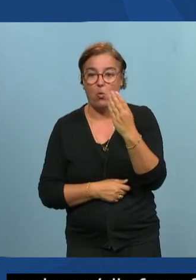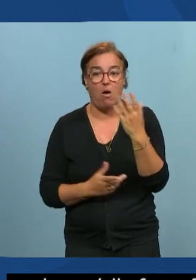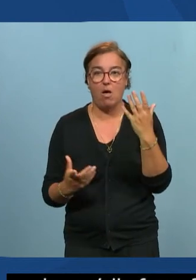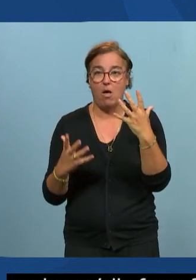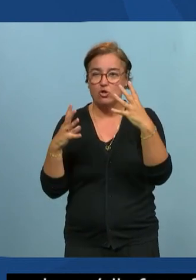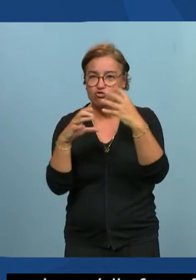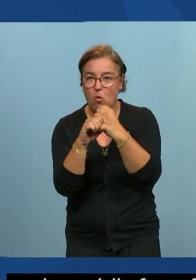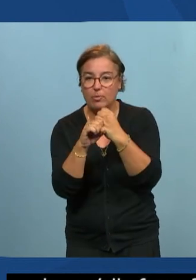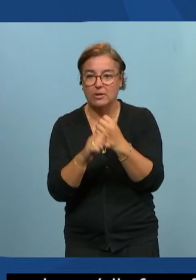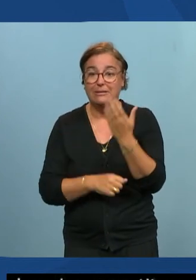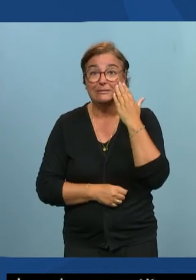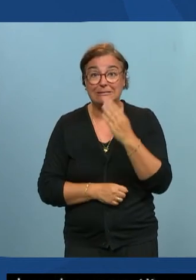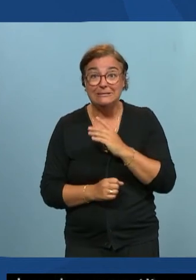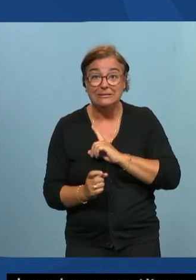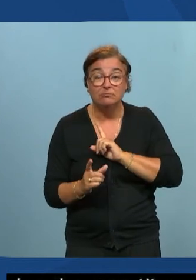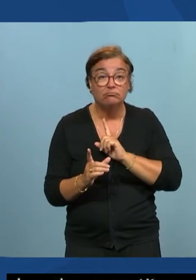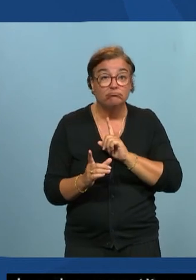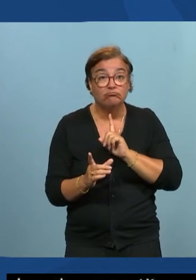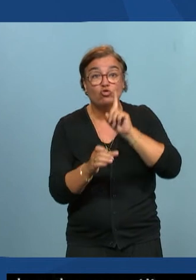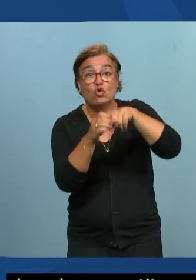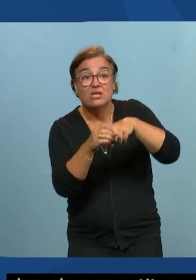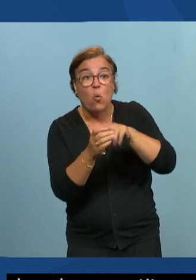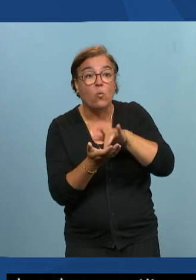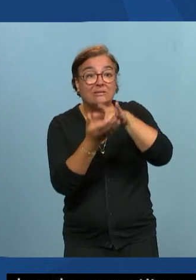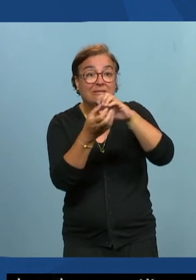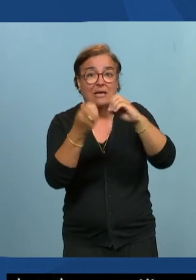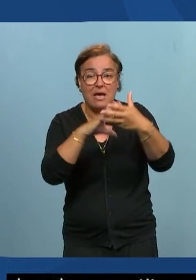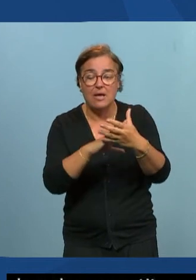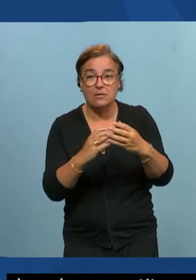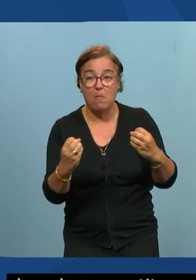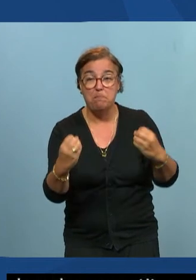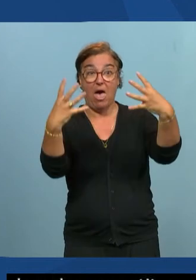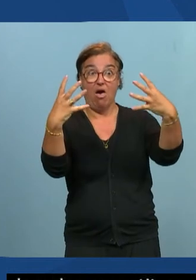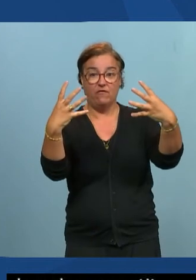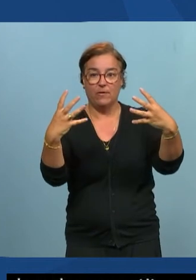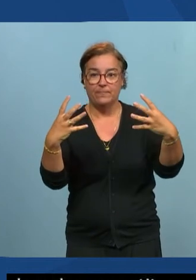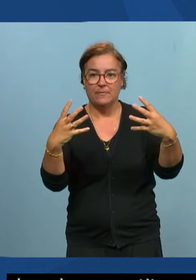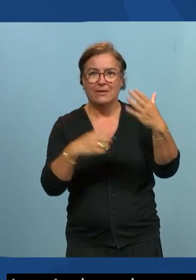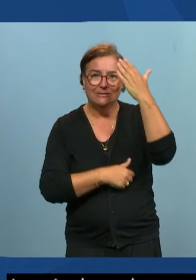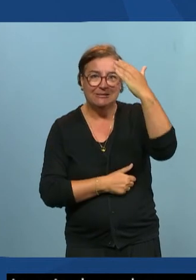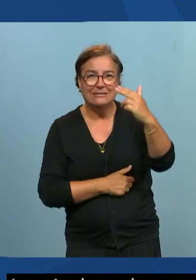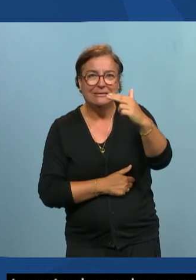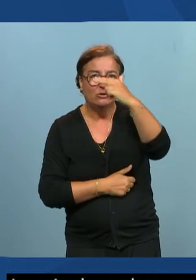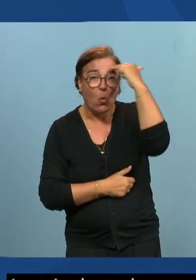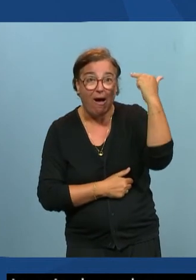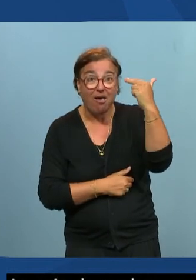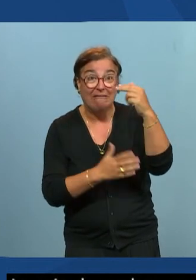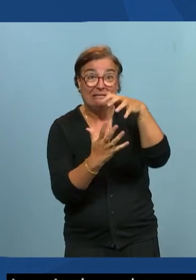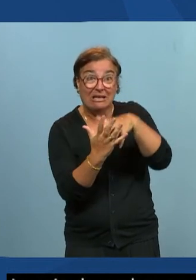et quand je vais sur un site internet avec le thème sombre et ben tout est noir et ils mettent du texte en noir